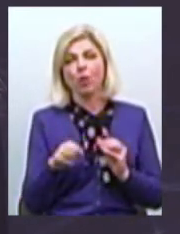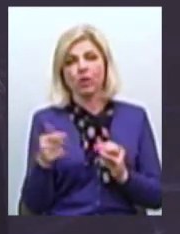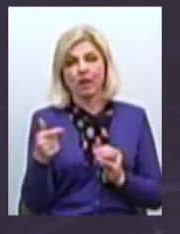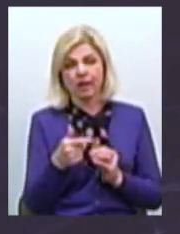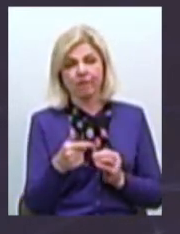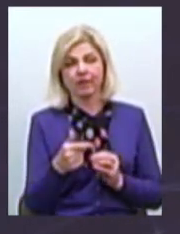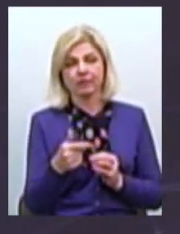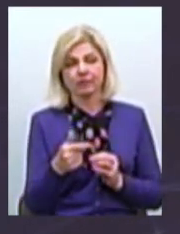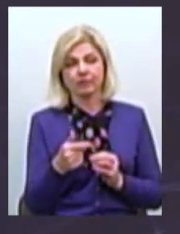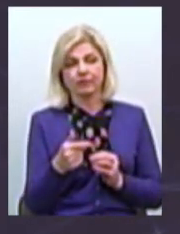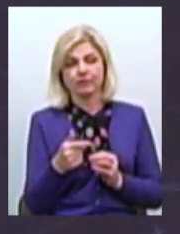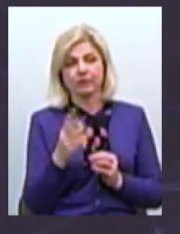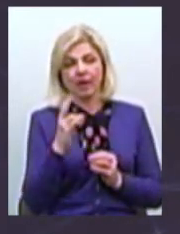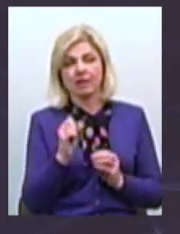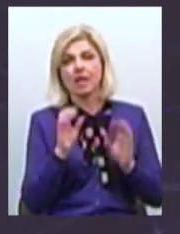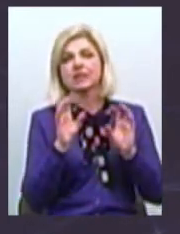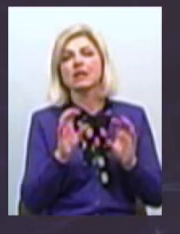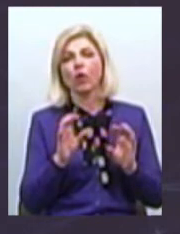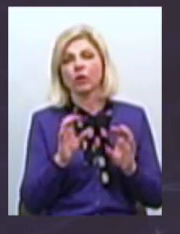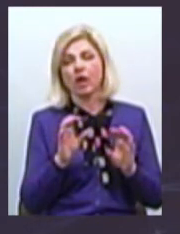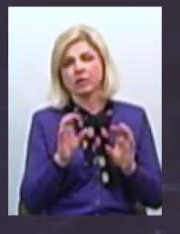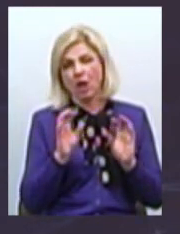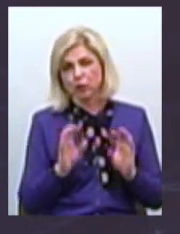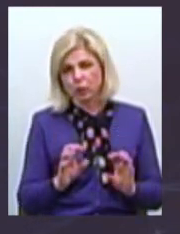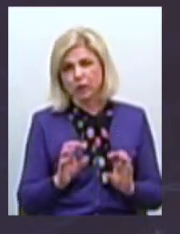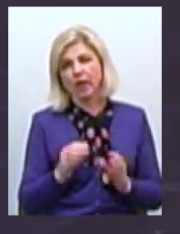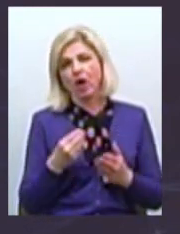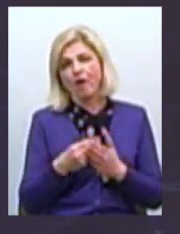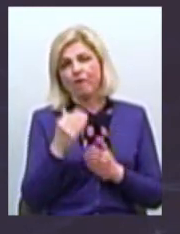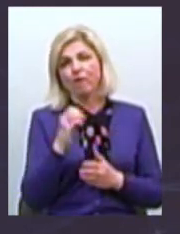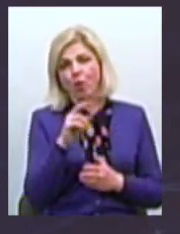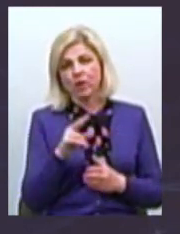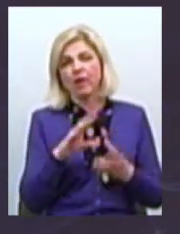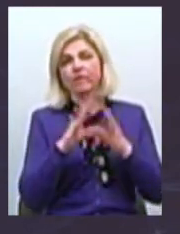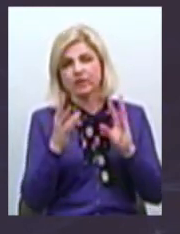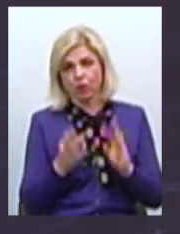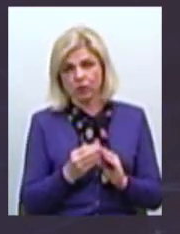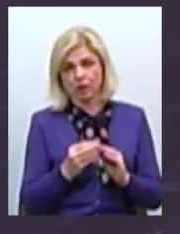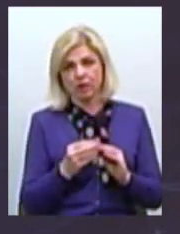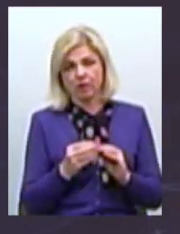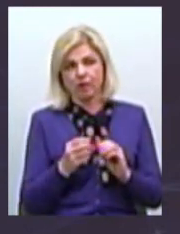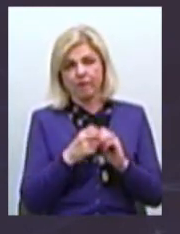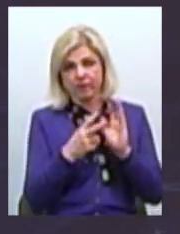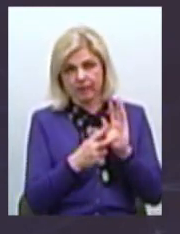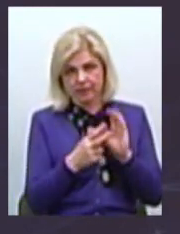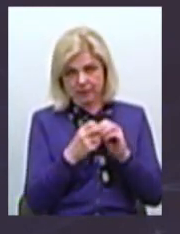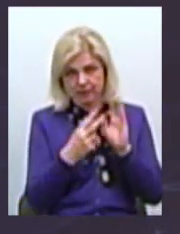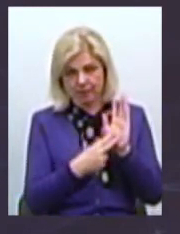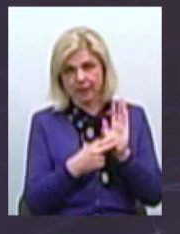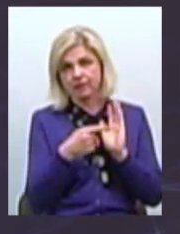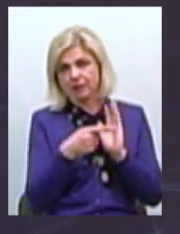статутний фонд, там є і співфінансування, тобто загальна сума Це 18-19 роки? 17